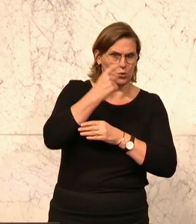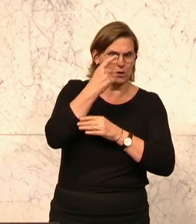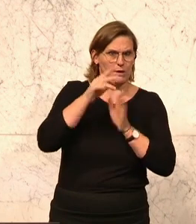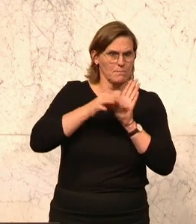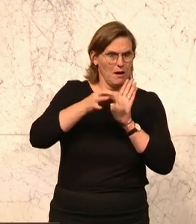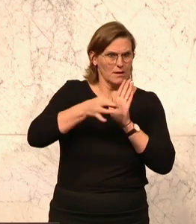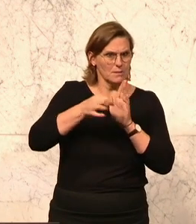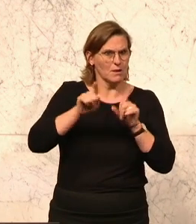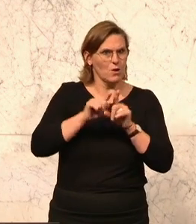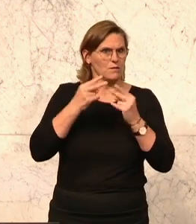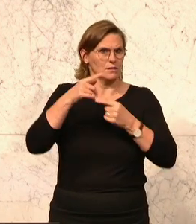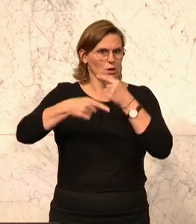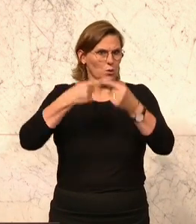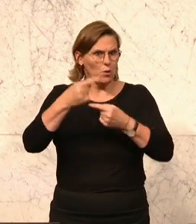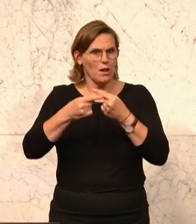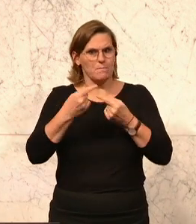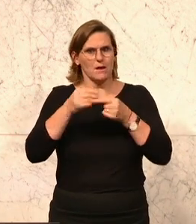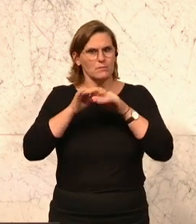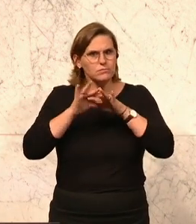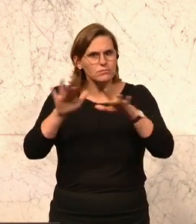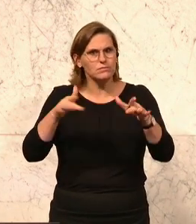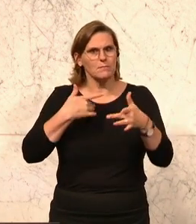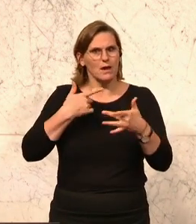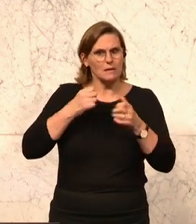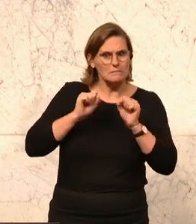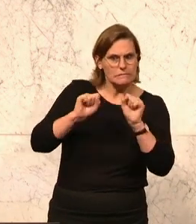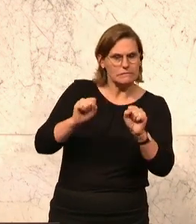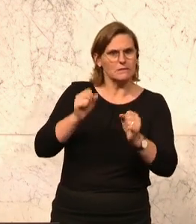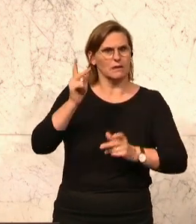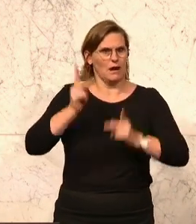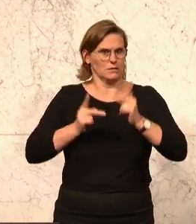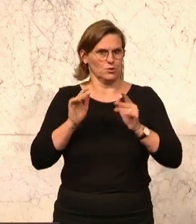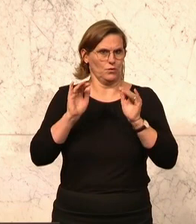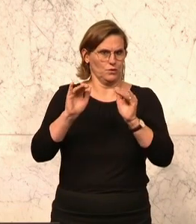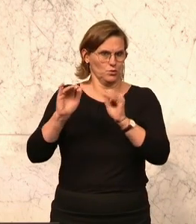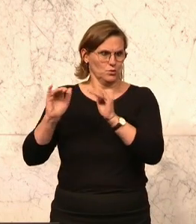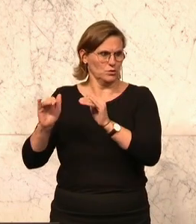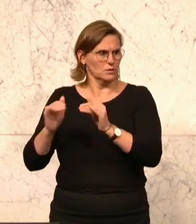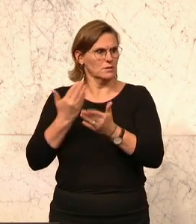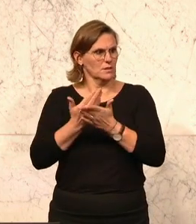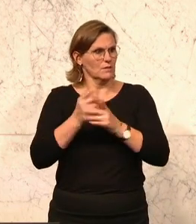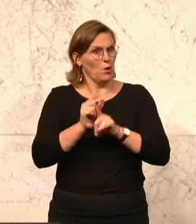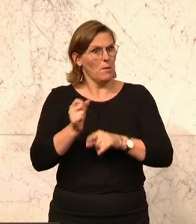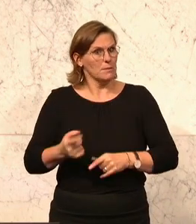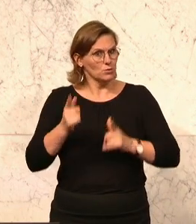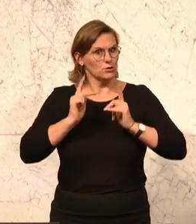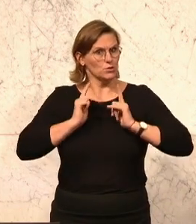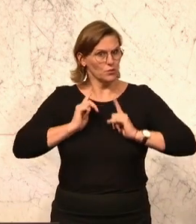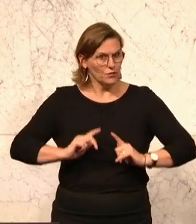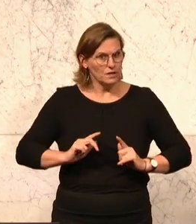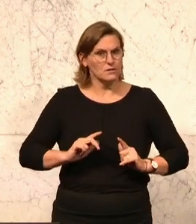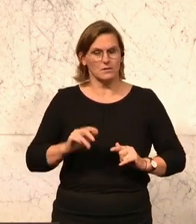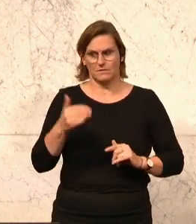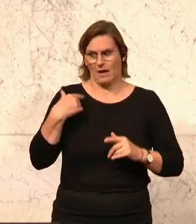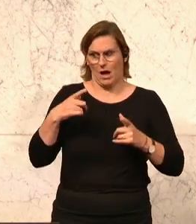spielen. Das bedeutet wirksamer, reaktionärer Katastrophenschutz. Und deshalb bin ich auch besonders zufrieden, Herr Minister. Wir haben es letztens im